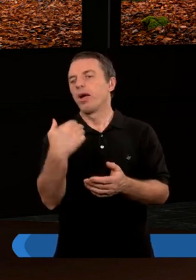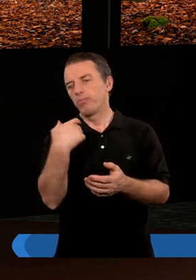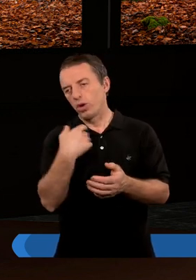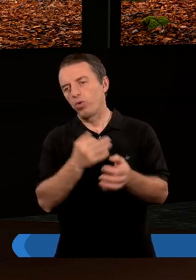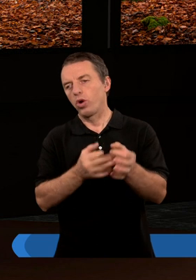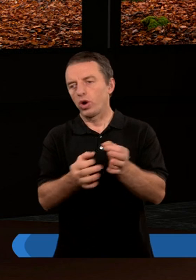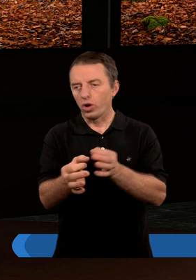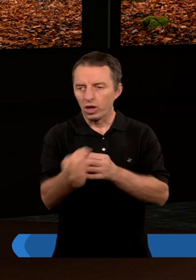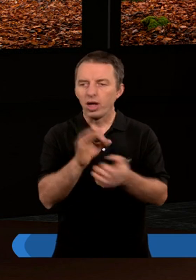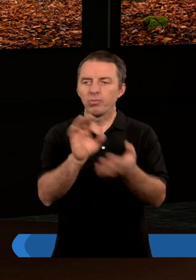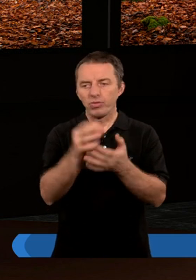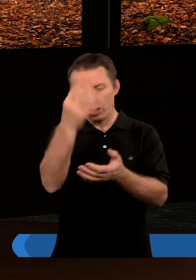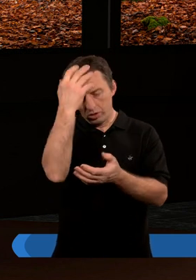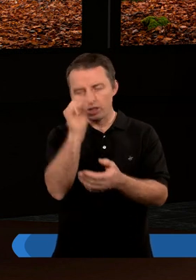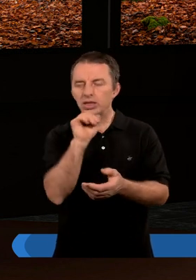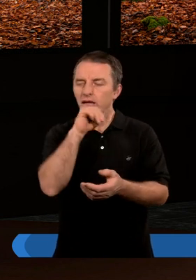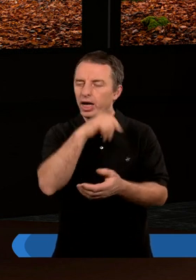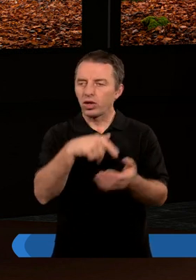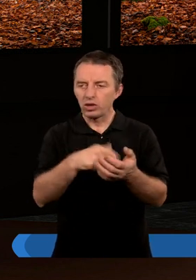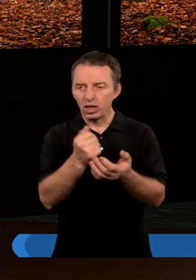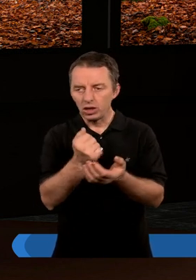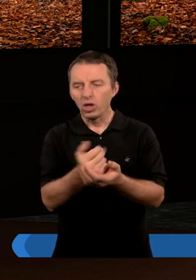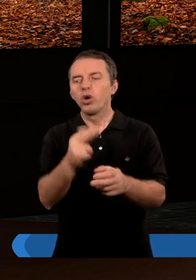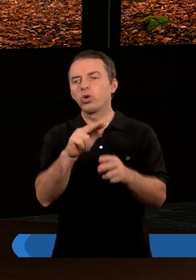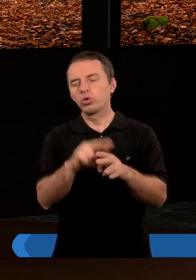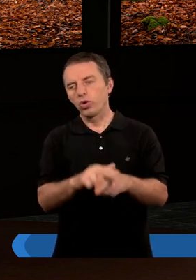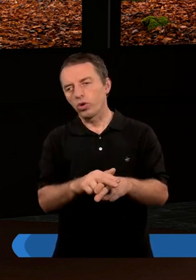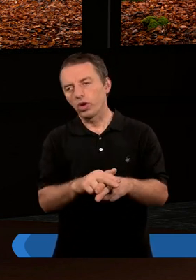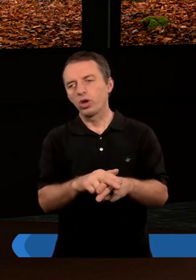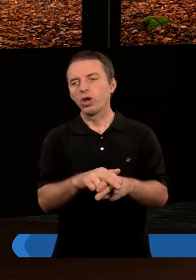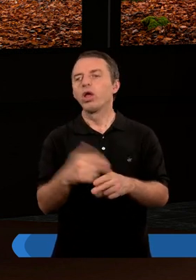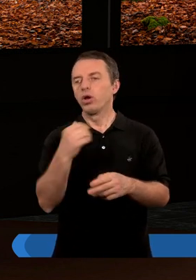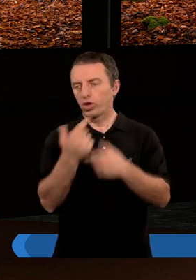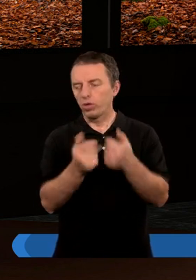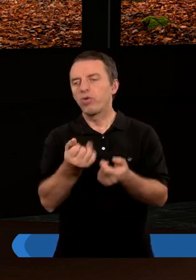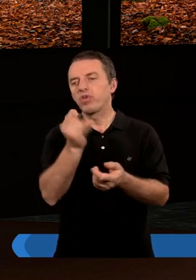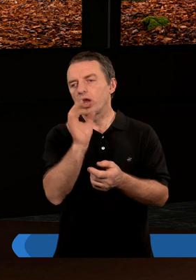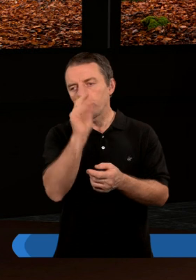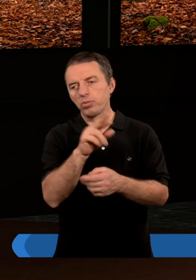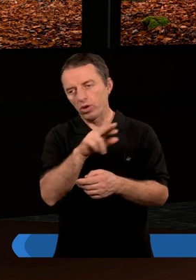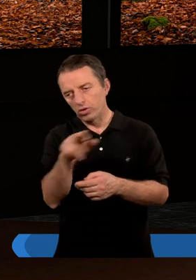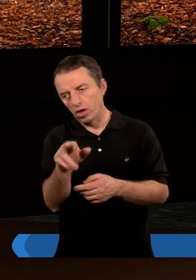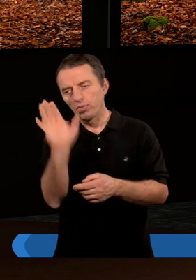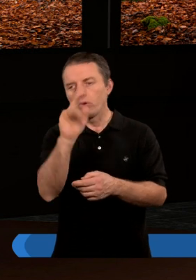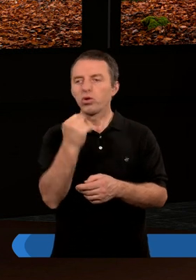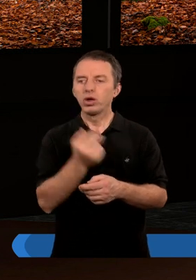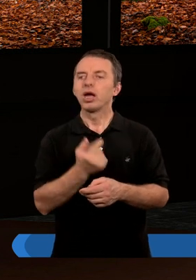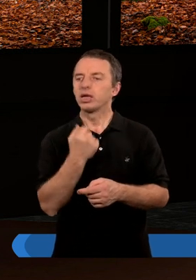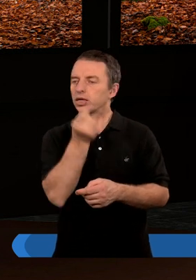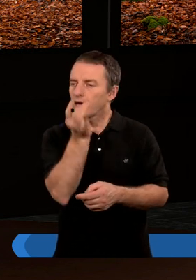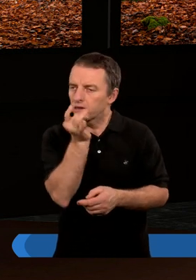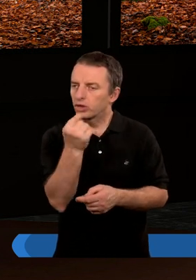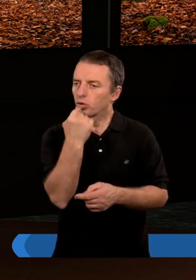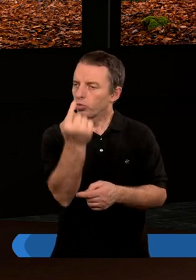Była historia pewnego króla starotestamentowego, który gdzieś tam w swoim życiu robił wiele dobrych rzeczy, ale Pan Bóg mu